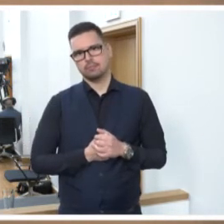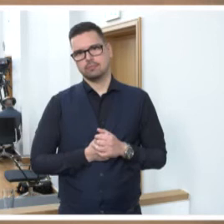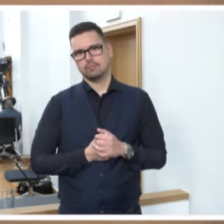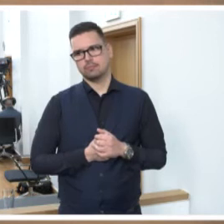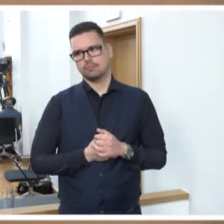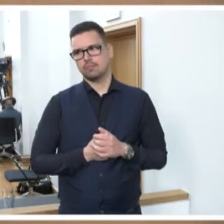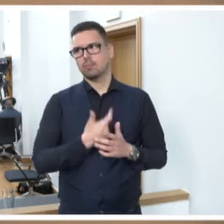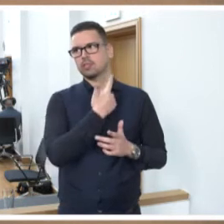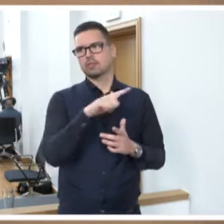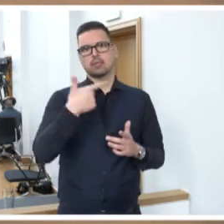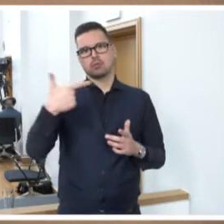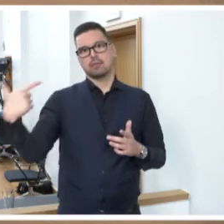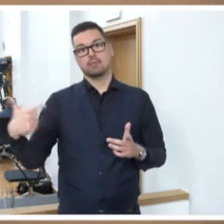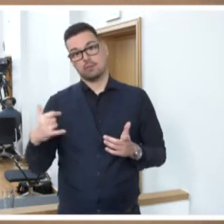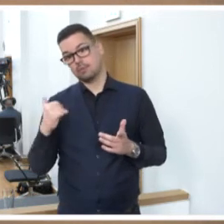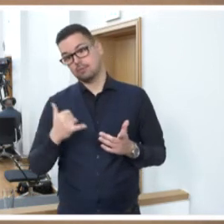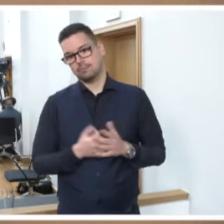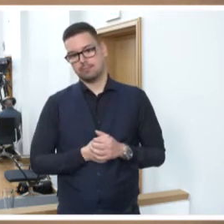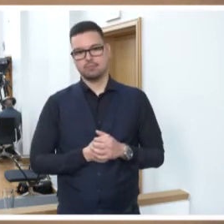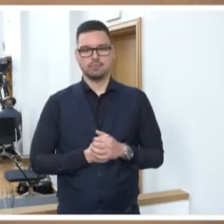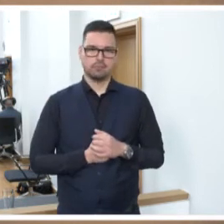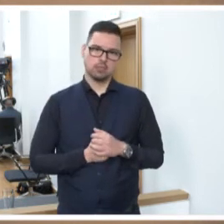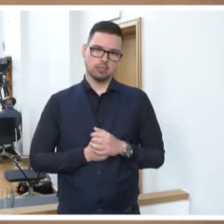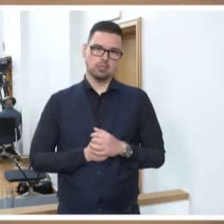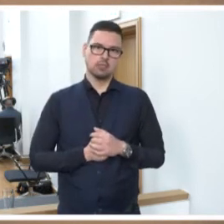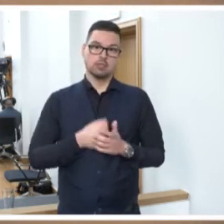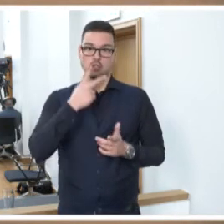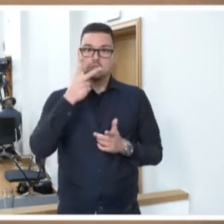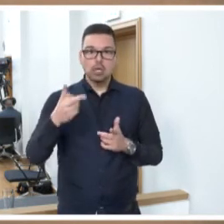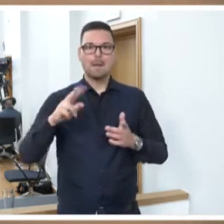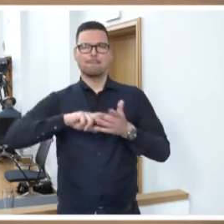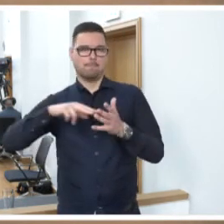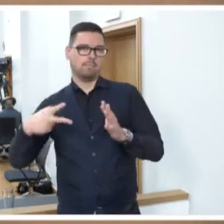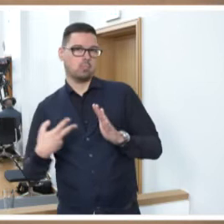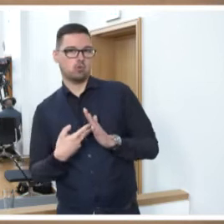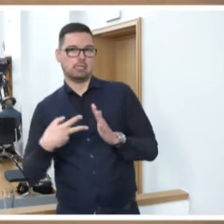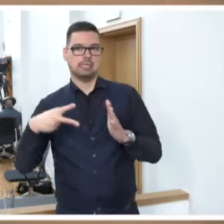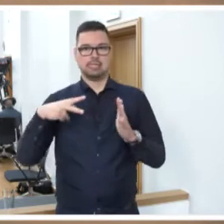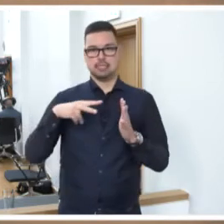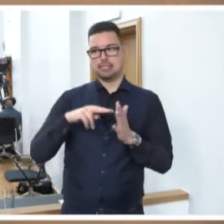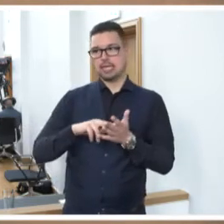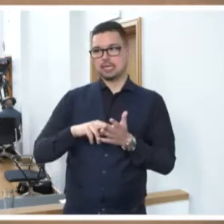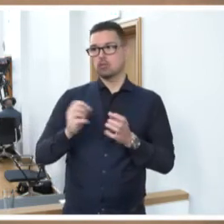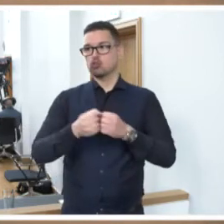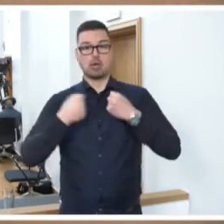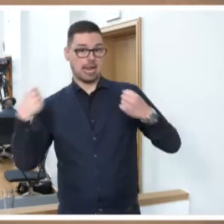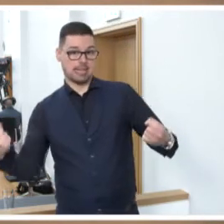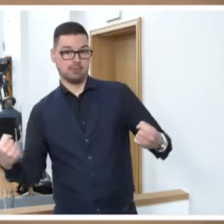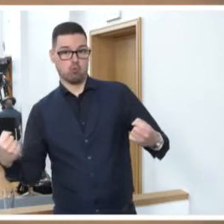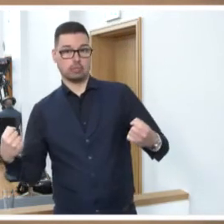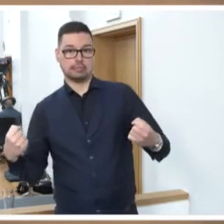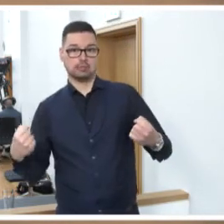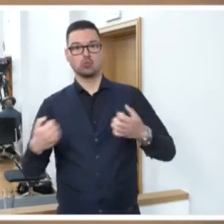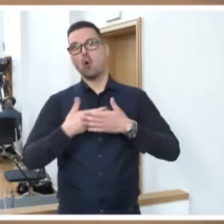2022, ne? Wenn wir betrachten, wie sich Politik, Journalismus und öffentliche